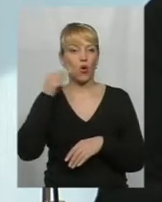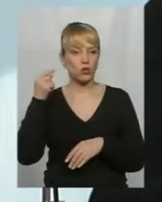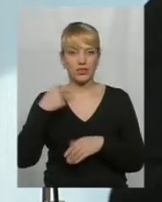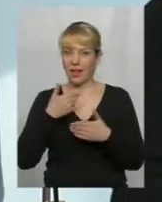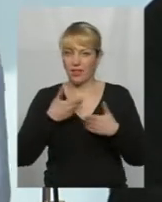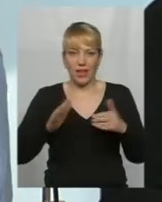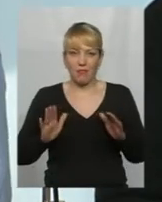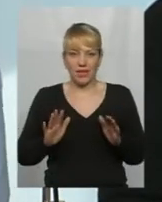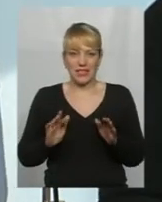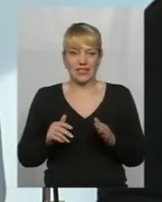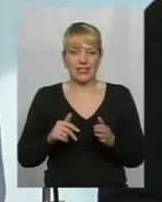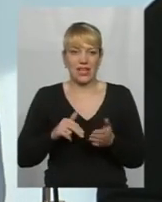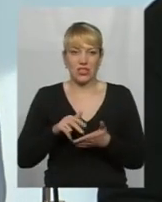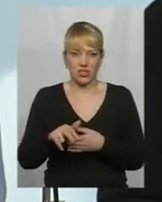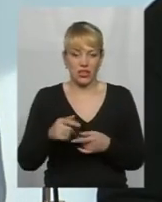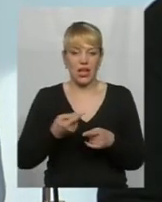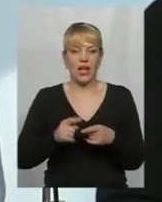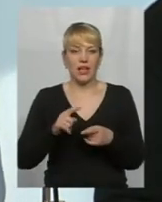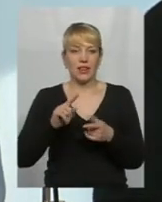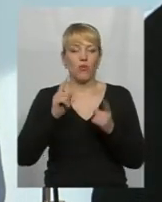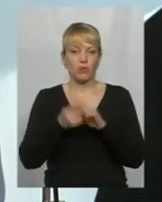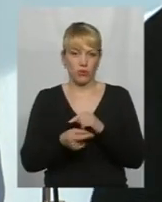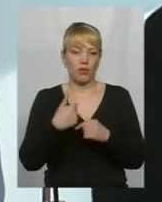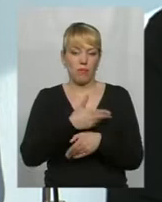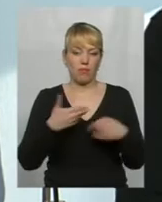Заміюєте, а ми навпаки втратили цю всю систему відносин.